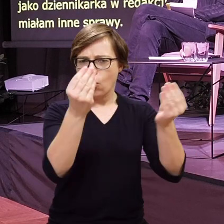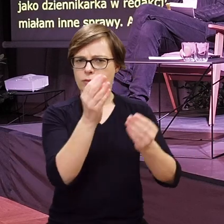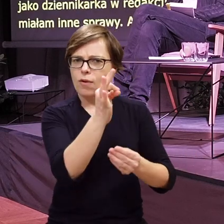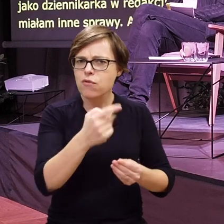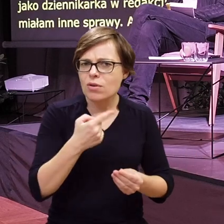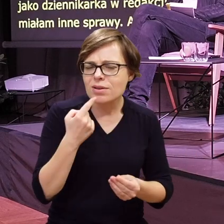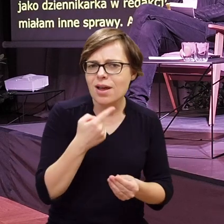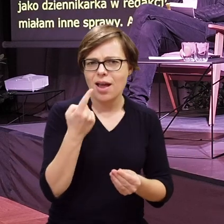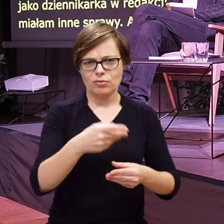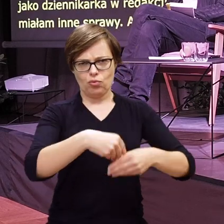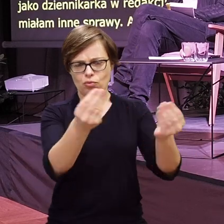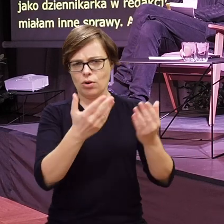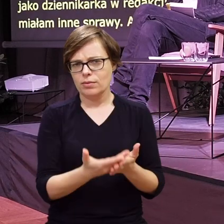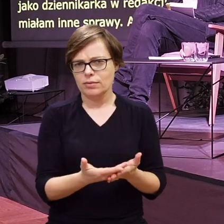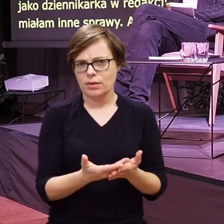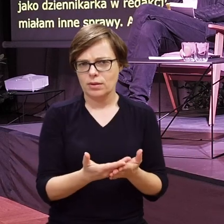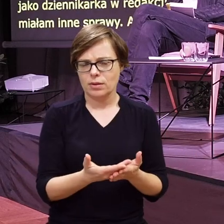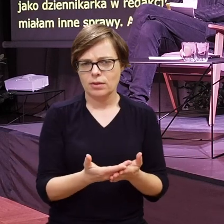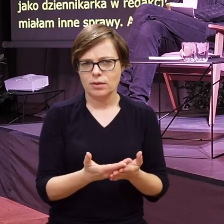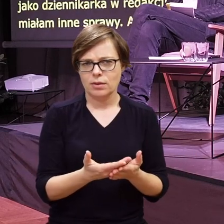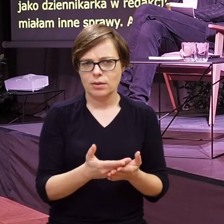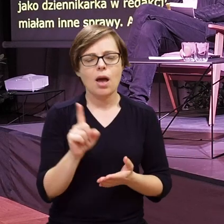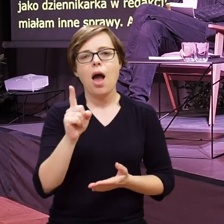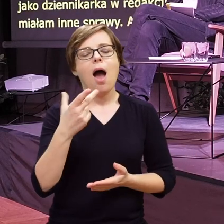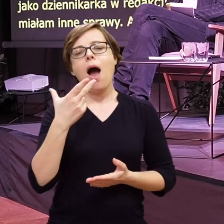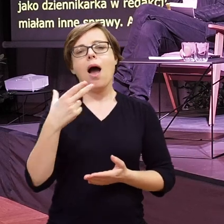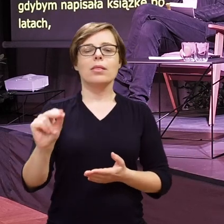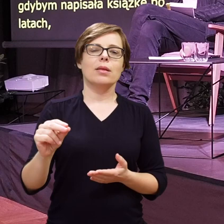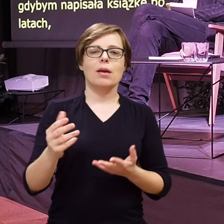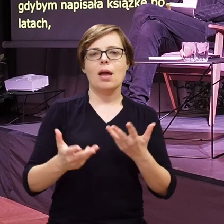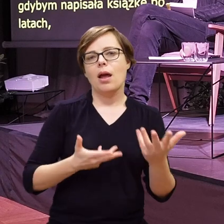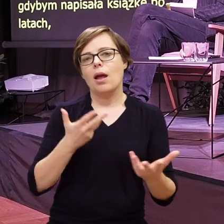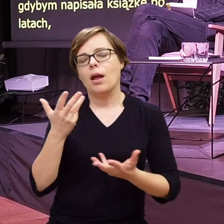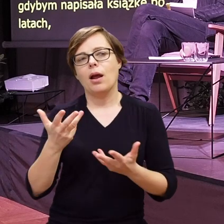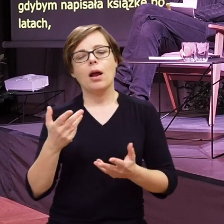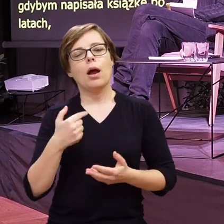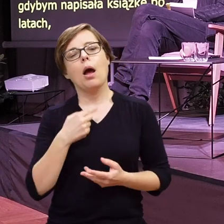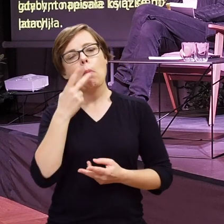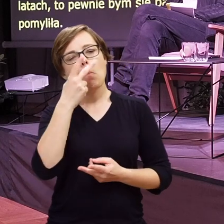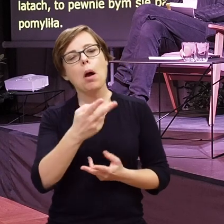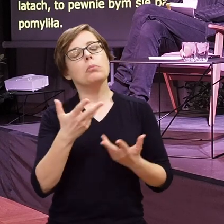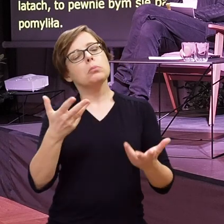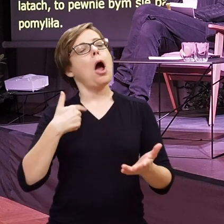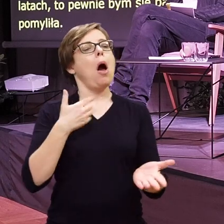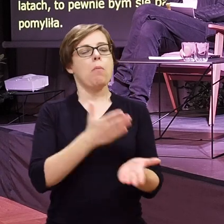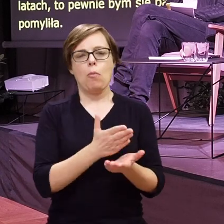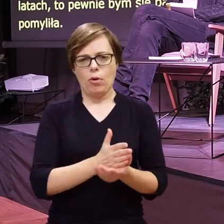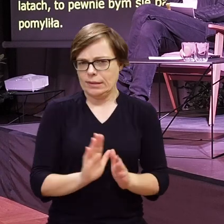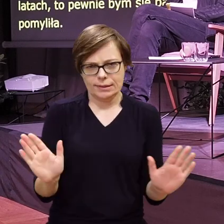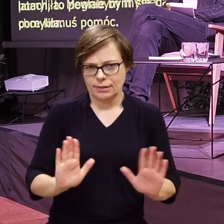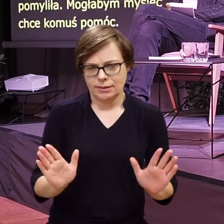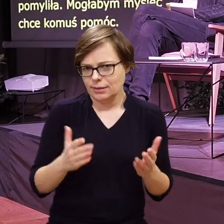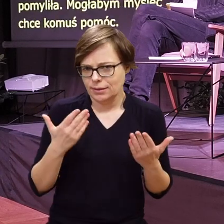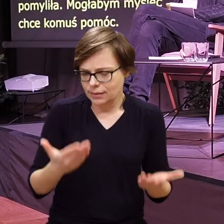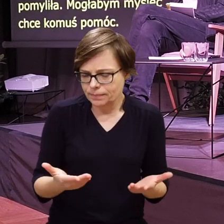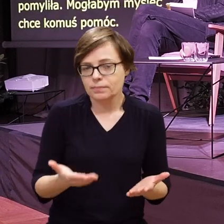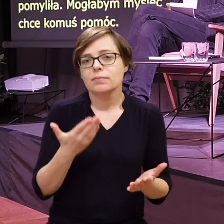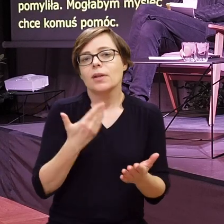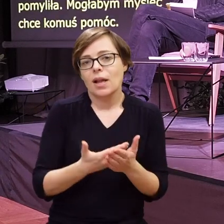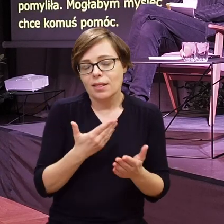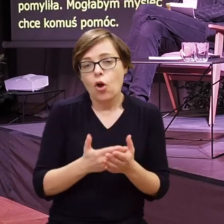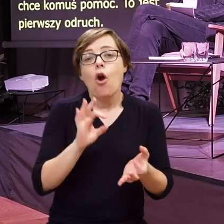się rozwijały w swoim języku, a nie z tym takim nastawieniem, że my tutaj jakoś możemy pomóc.